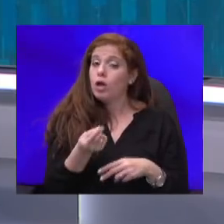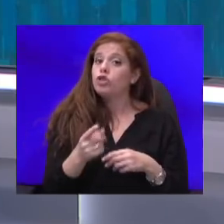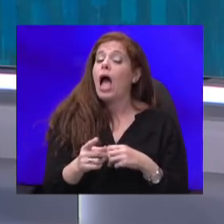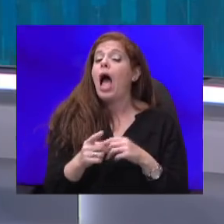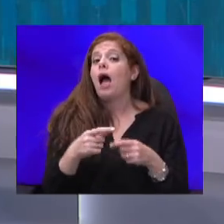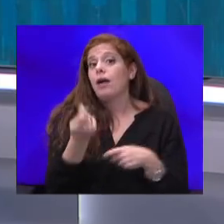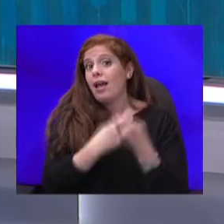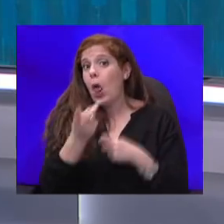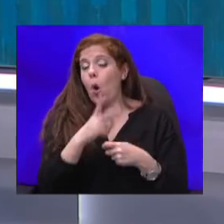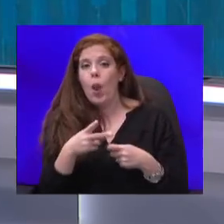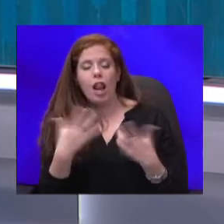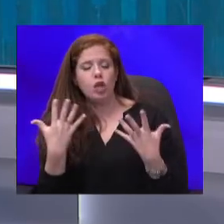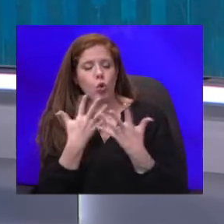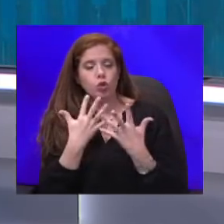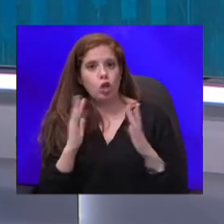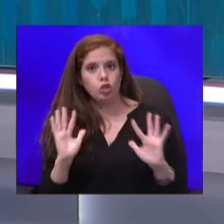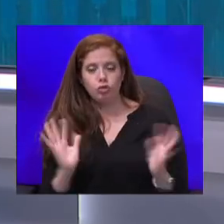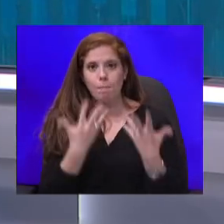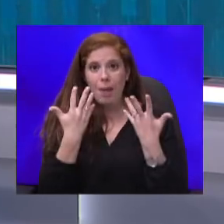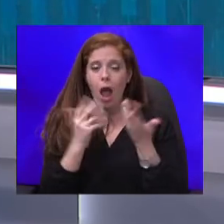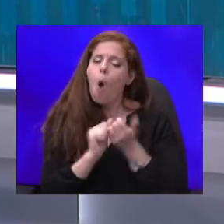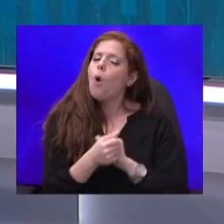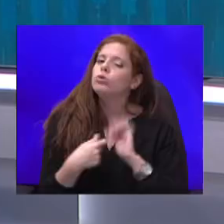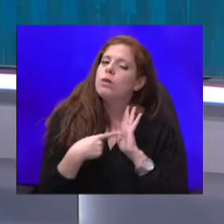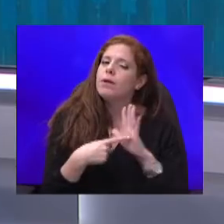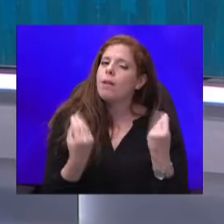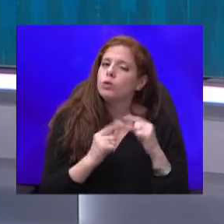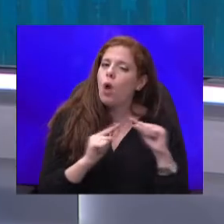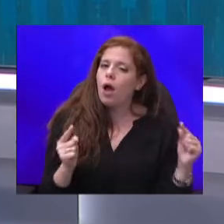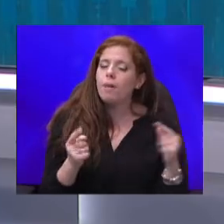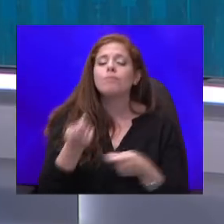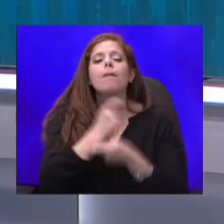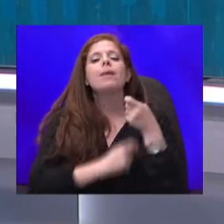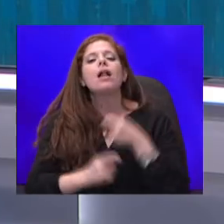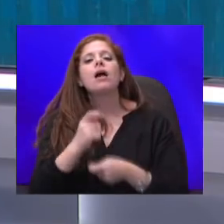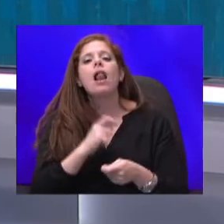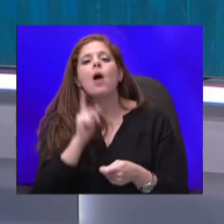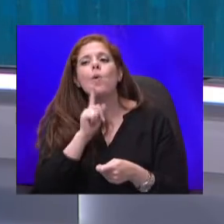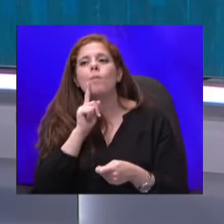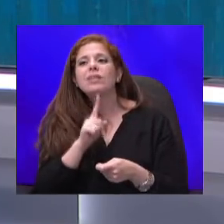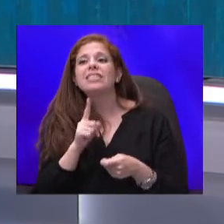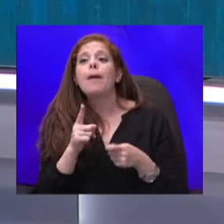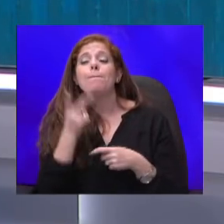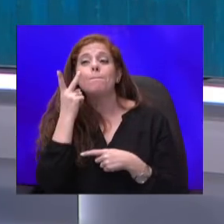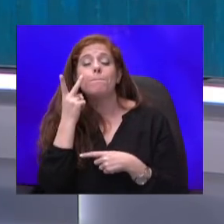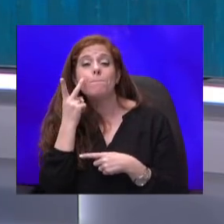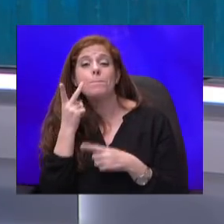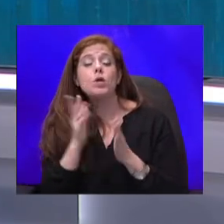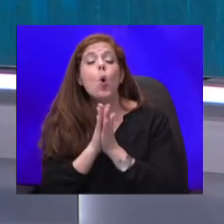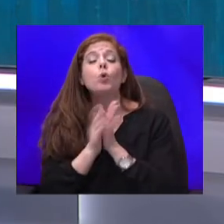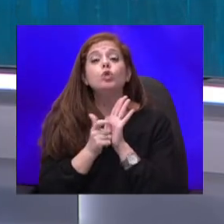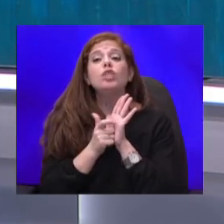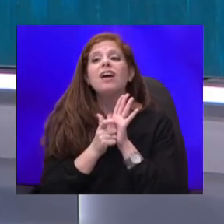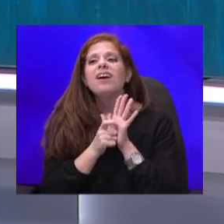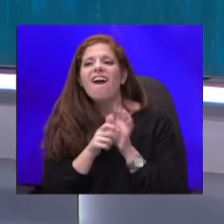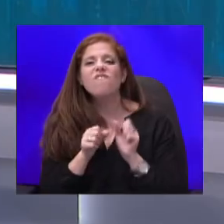או האם זה מעיד על משהו אחר? בכלכלה קוראים לזה ביקוש כבוש, אנשים שמתים כבר לצרוך ולא יכולים, ואז שפותחים את הפקק,